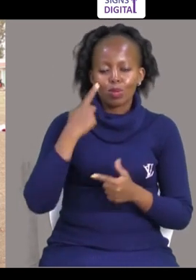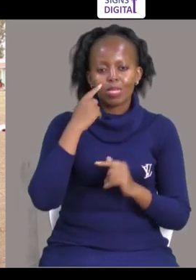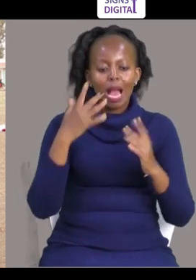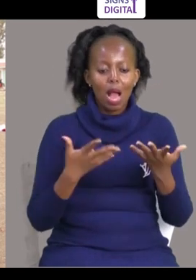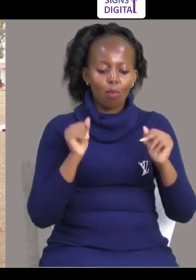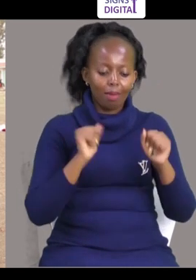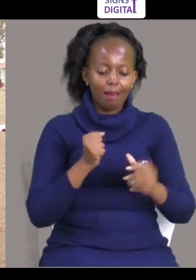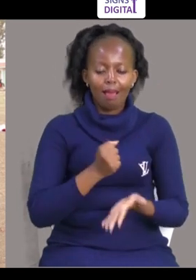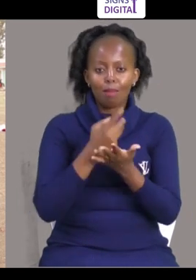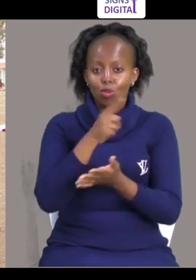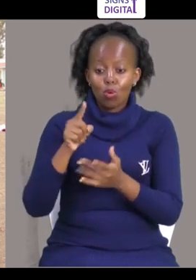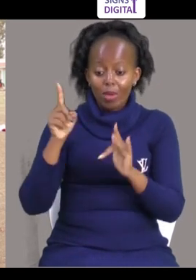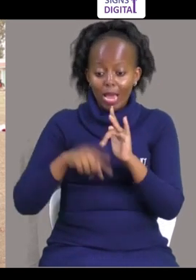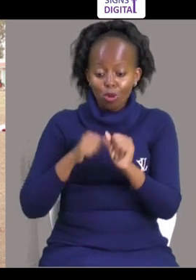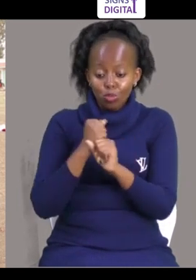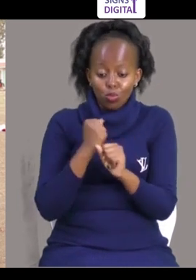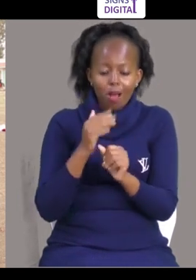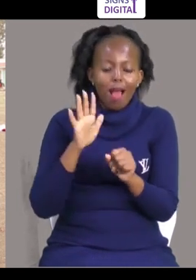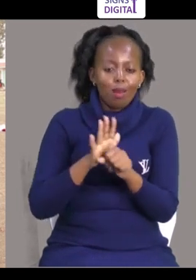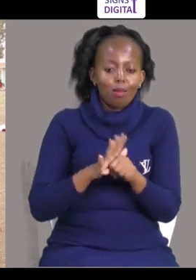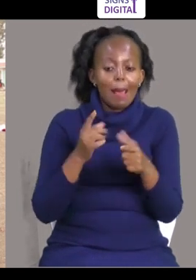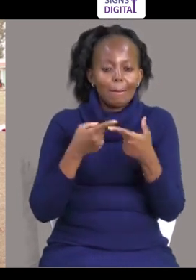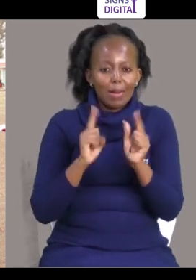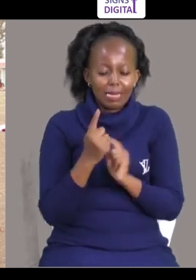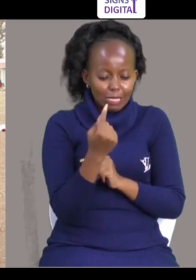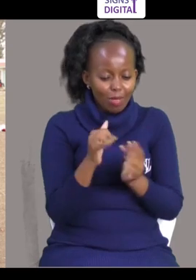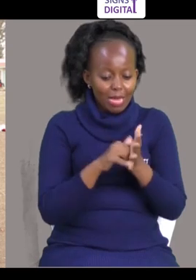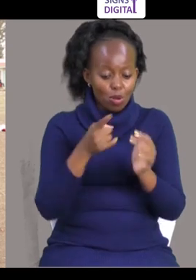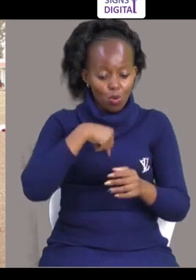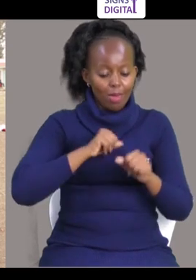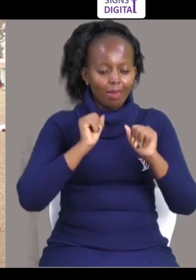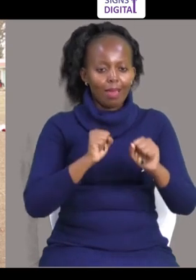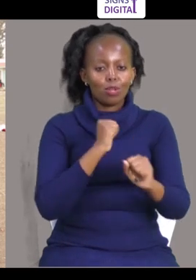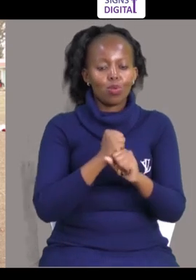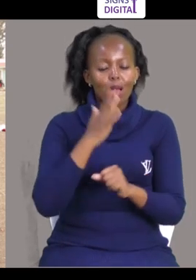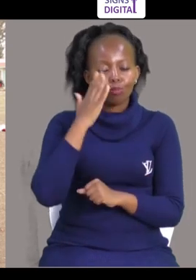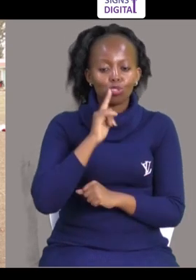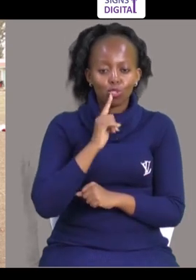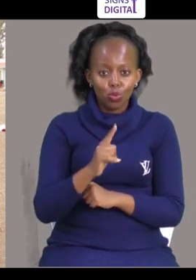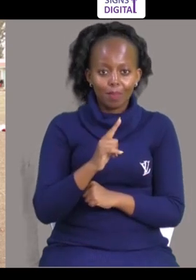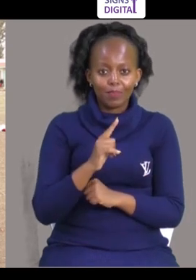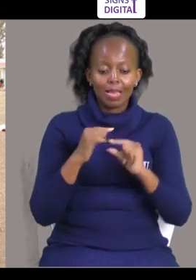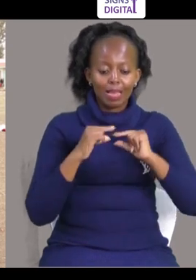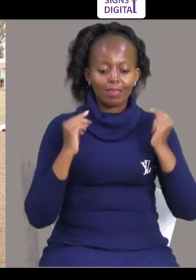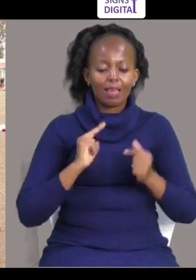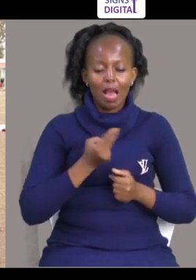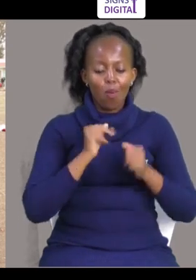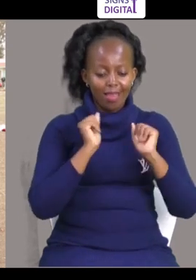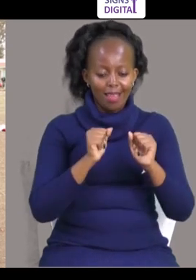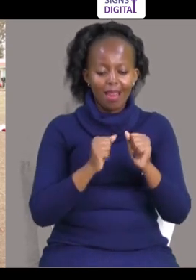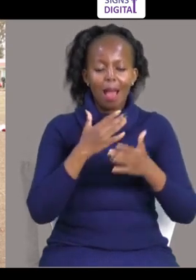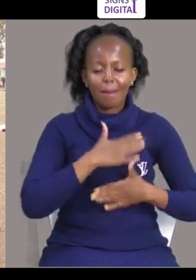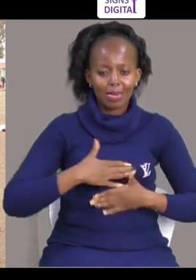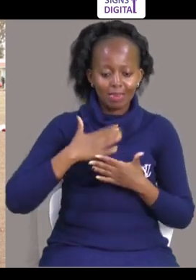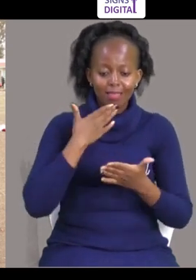Tashirikiana na yeye. Tuone vile tutaeza kusaidia. Tunaeza kosa kufanya mengi lakini yoki dogo na amini mchugaji